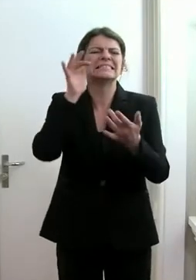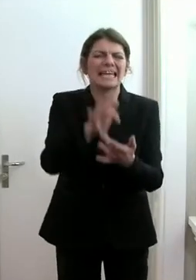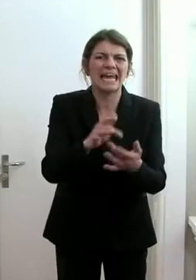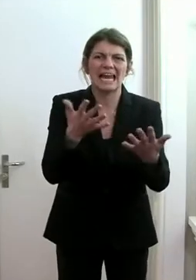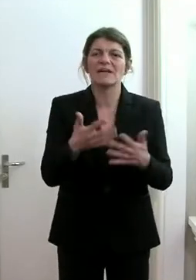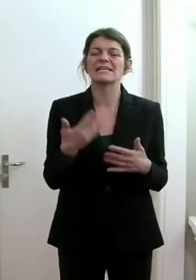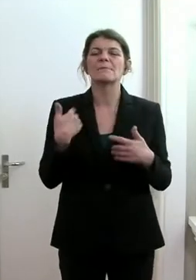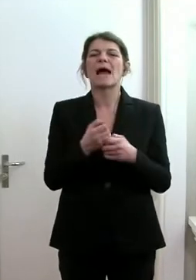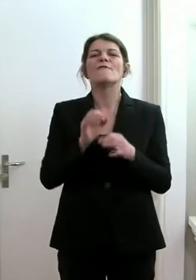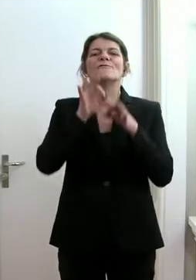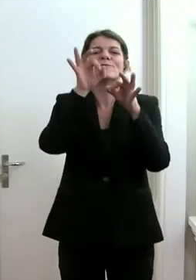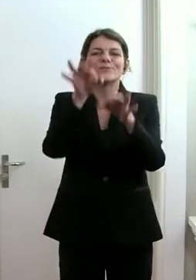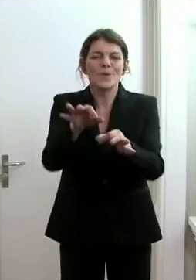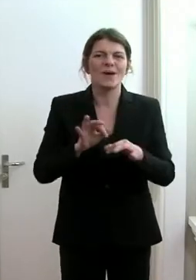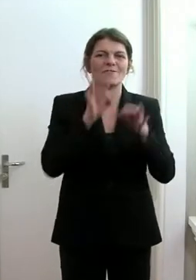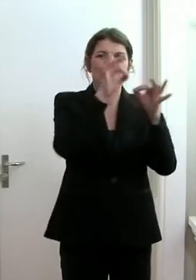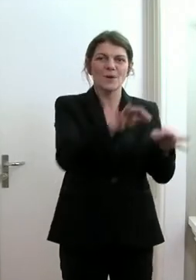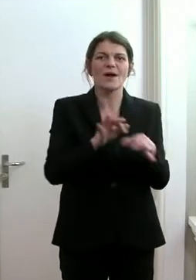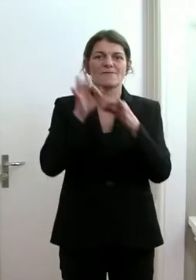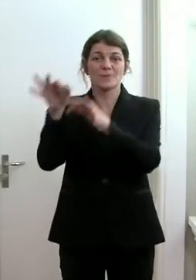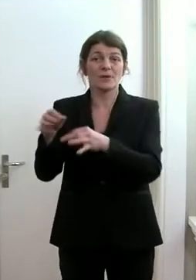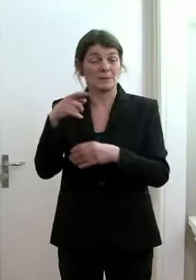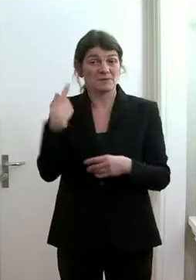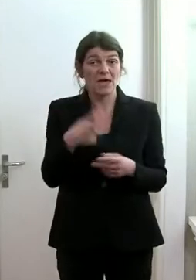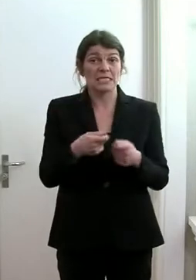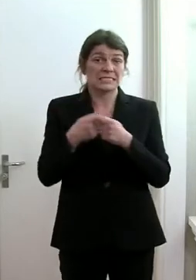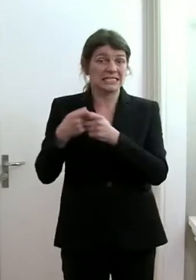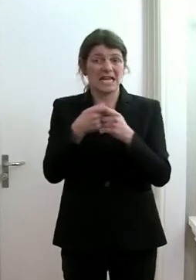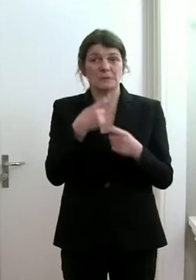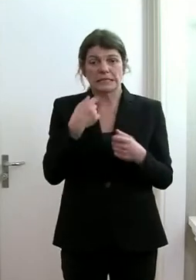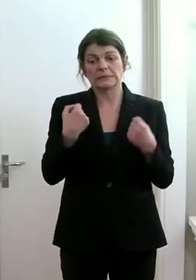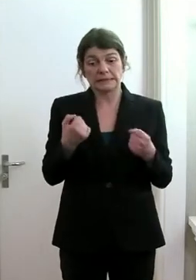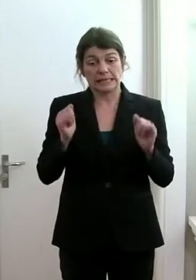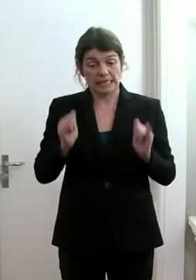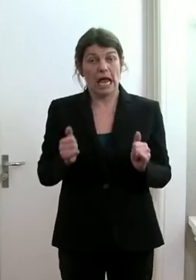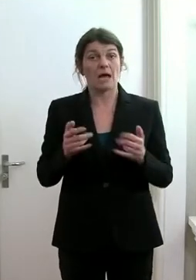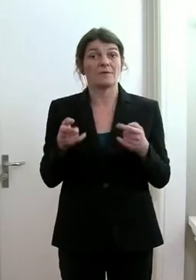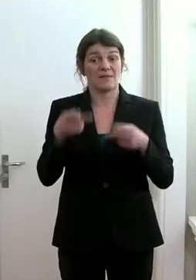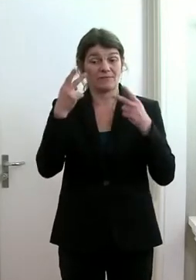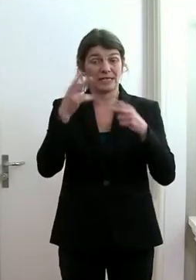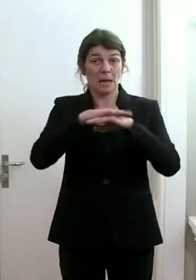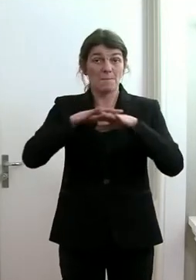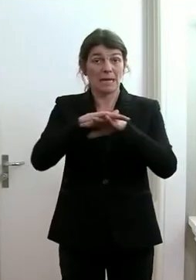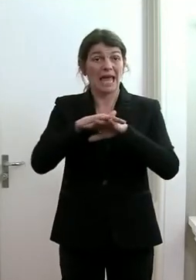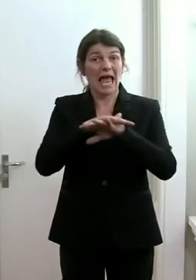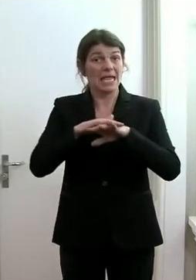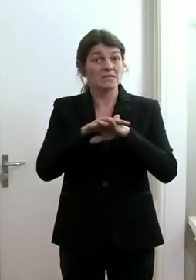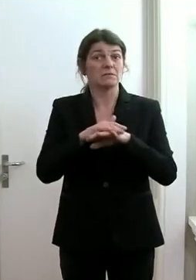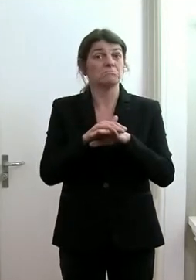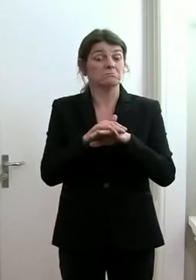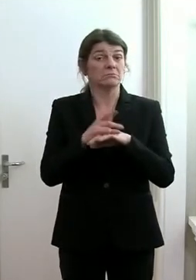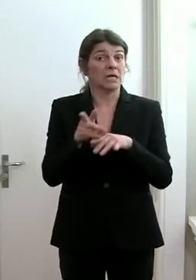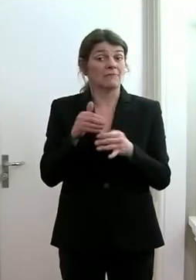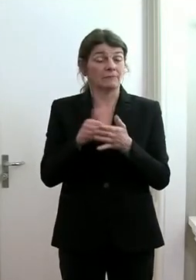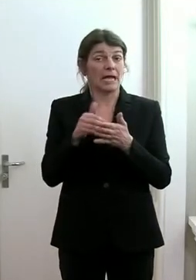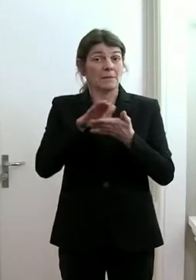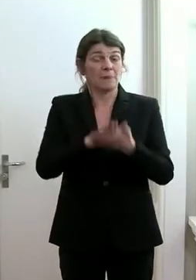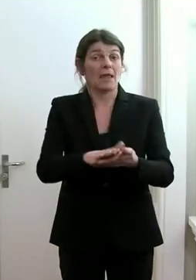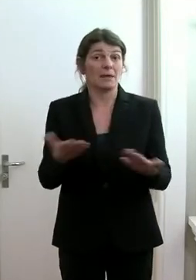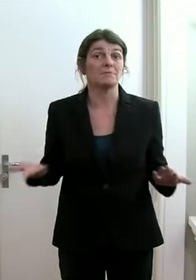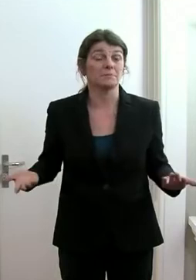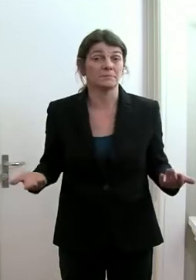sondern wir machen sie für etwas, damit wir als Gesellschaft sicherstellen können, dass diese wichtigen Bereiche weiterhin